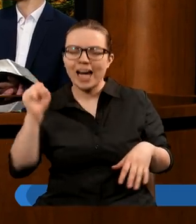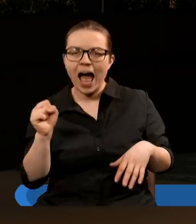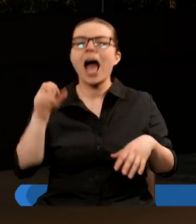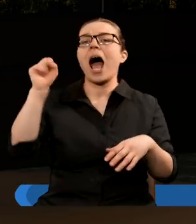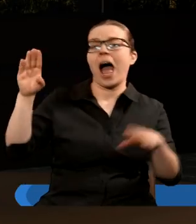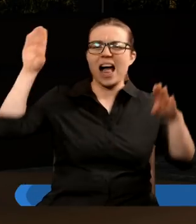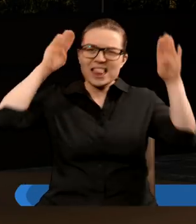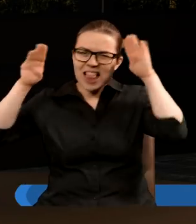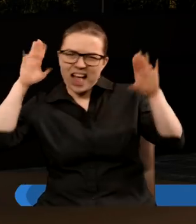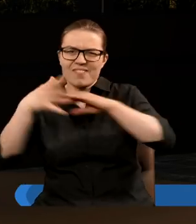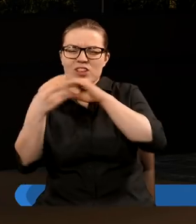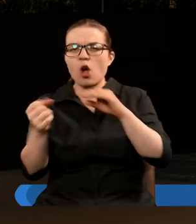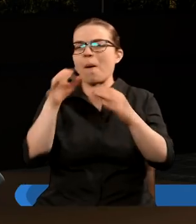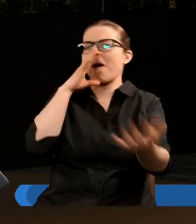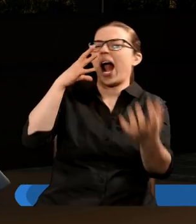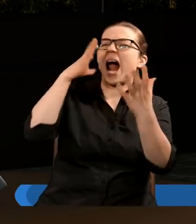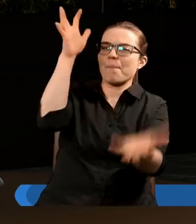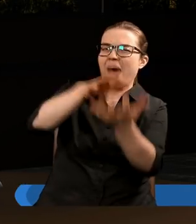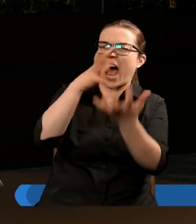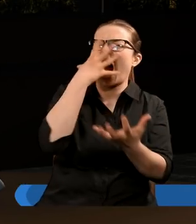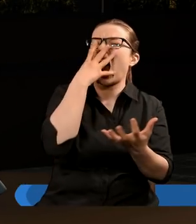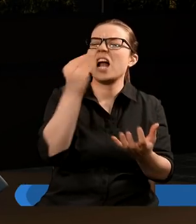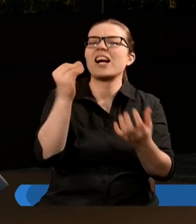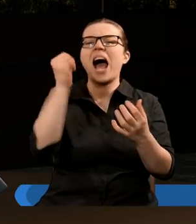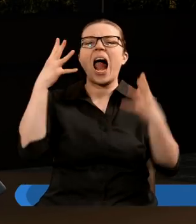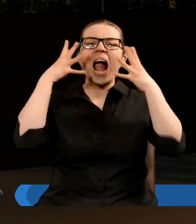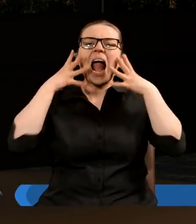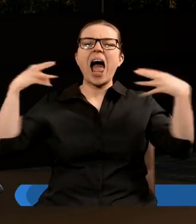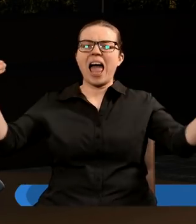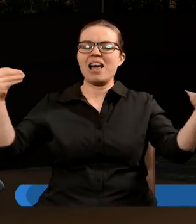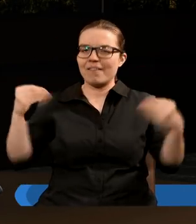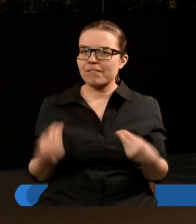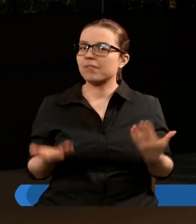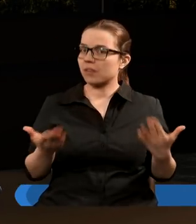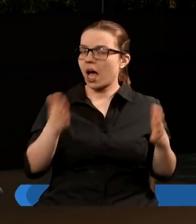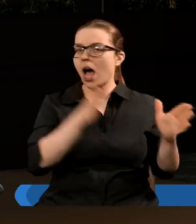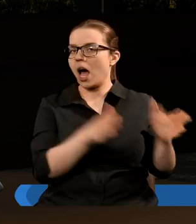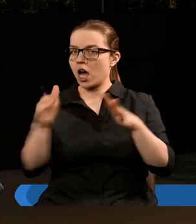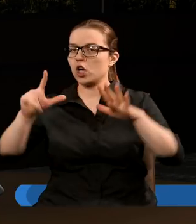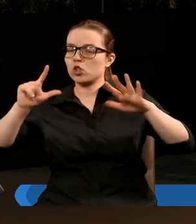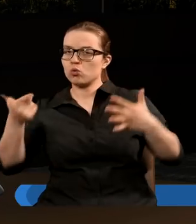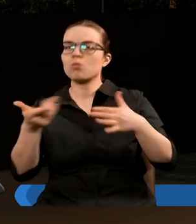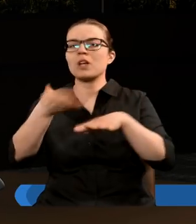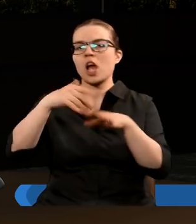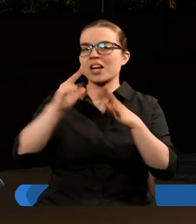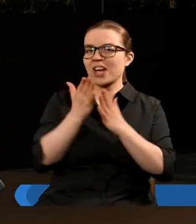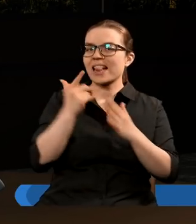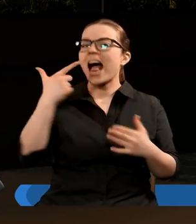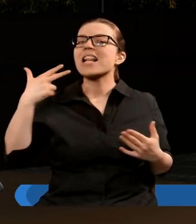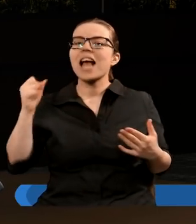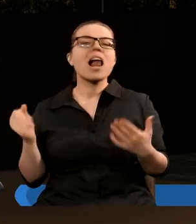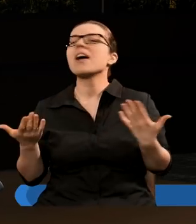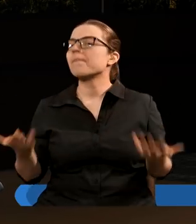a paszcze jego paszcze lła. I gdy się odniesiemy do siódmego rozdziału Księgi Daniela, to